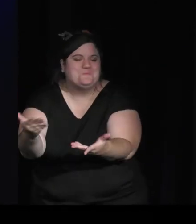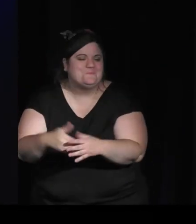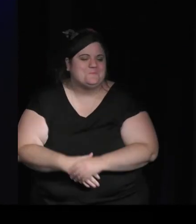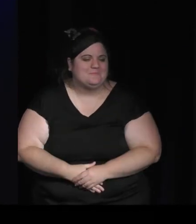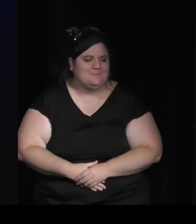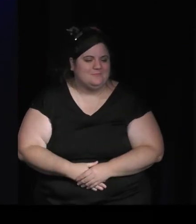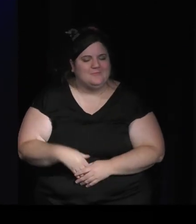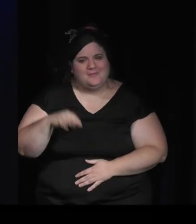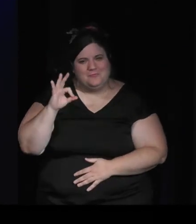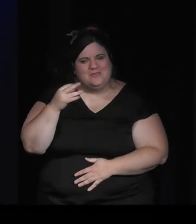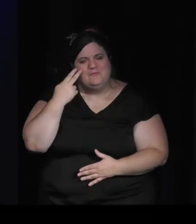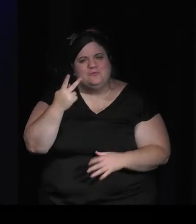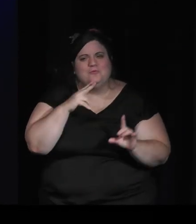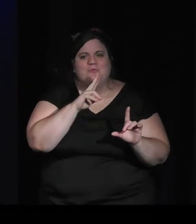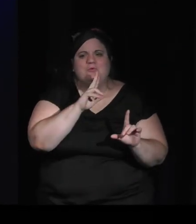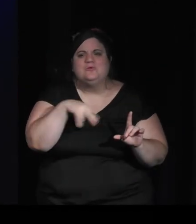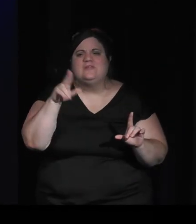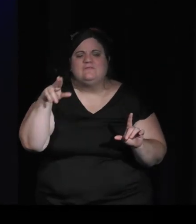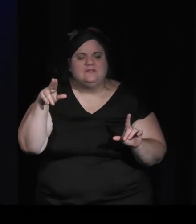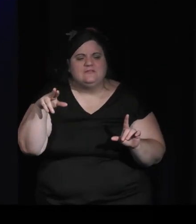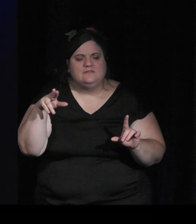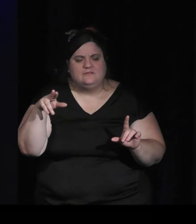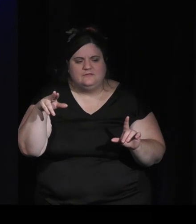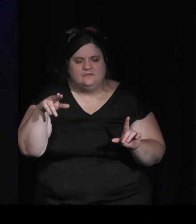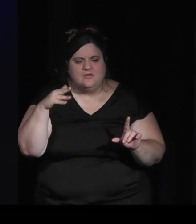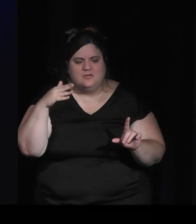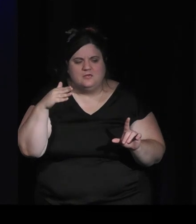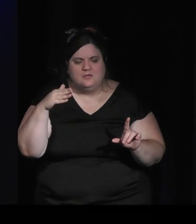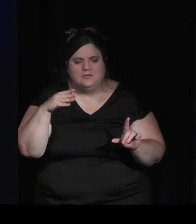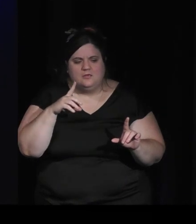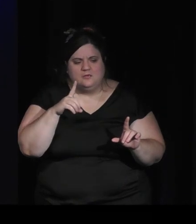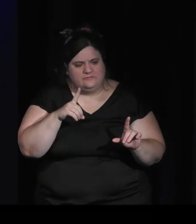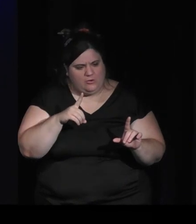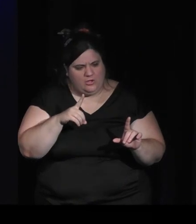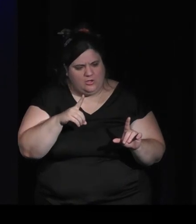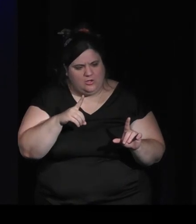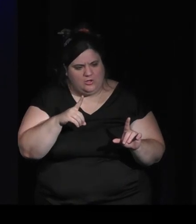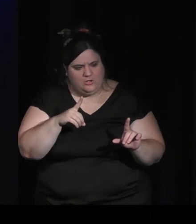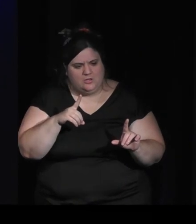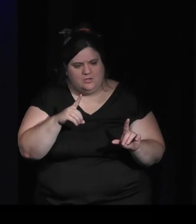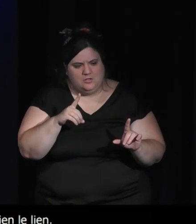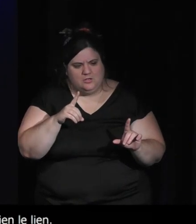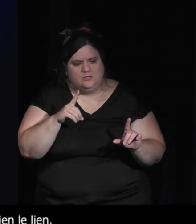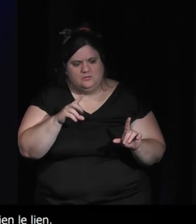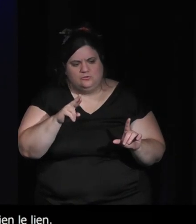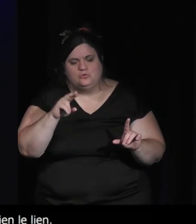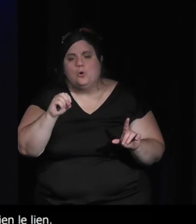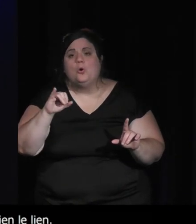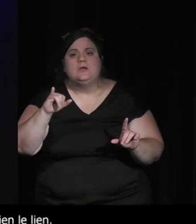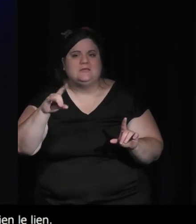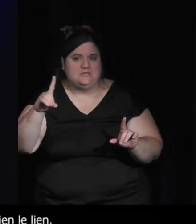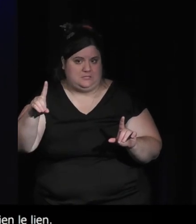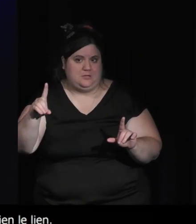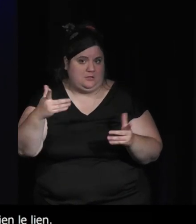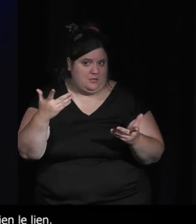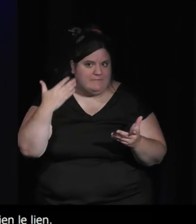Droids sur Netflix où on a une petite série comme ça où il des animaux qui sont tout seuls avec nous moi je ne connaissais pas ce trait mais en tout cas ce qui est extraordinaire